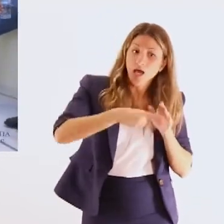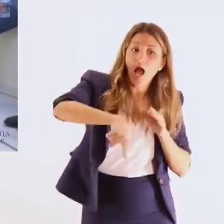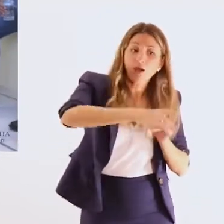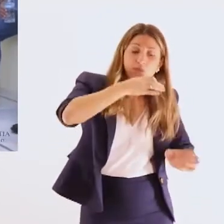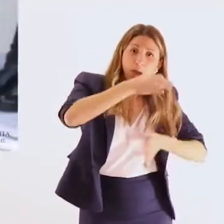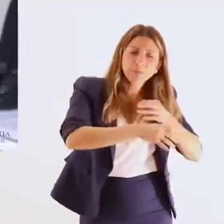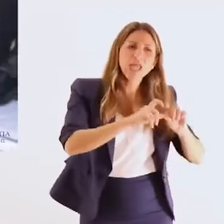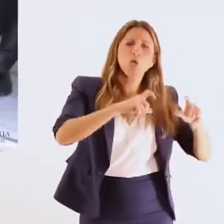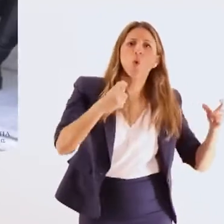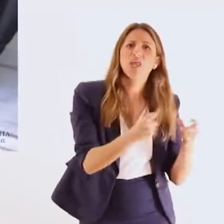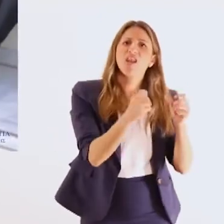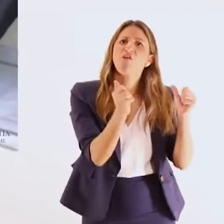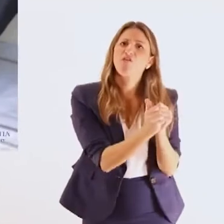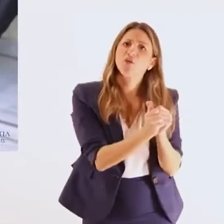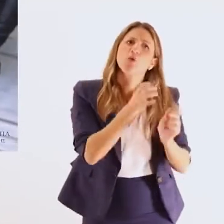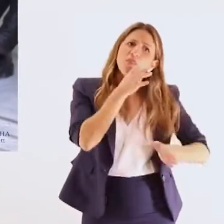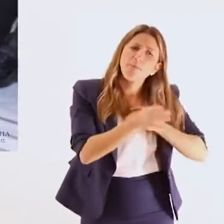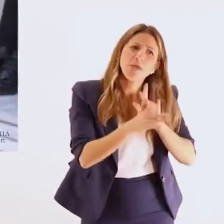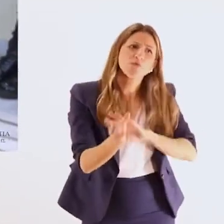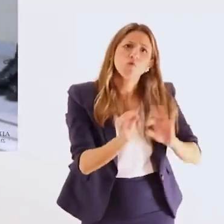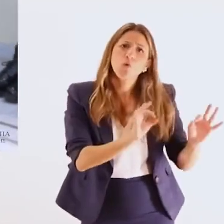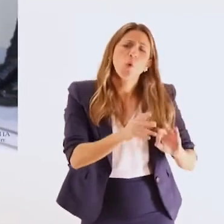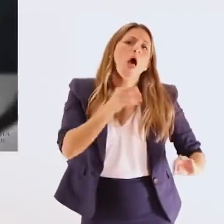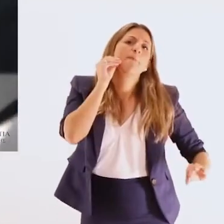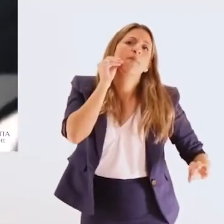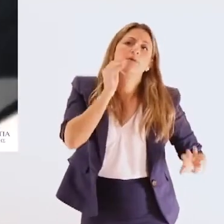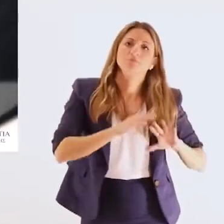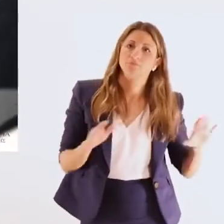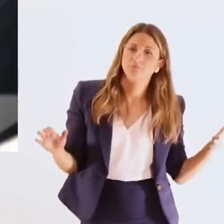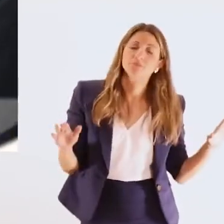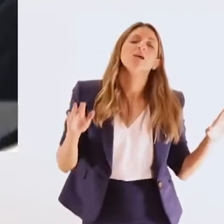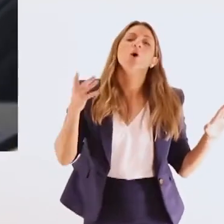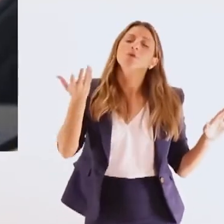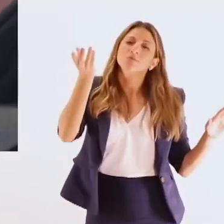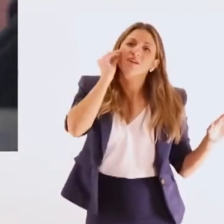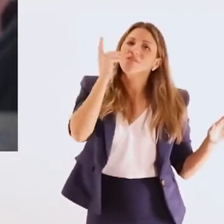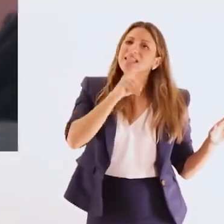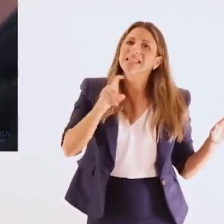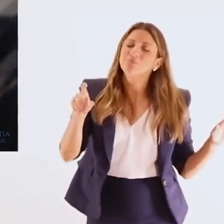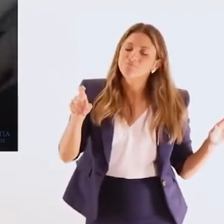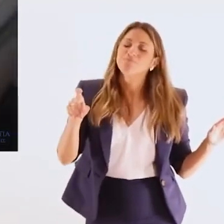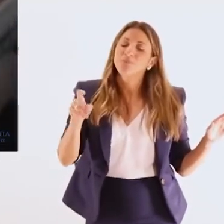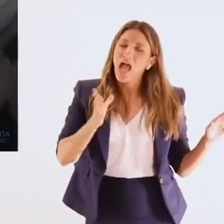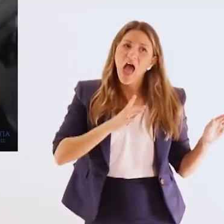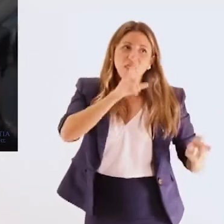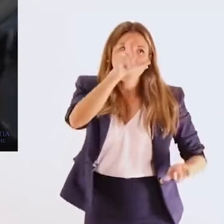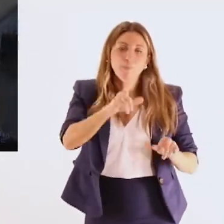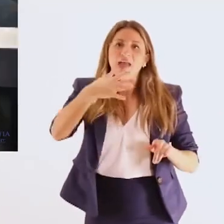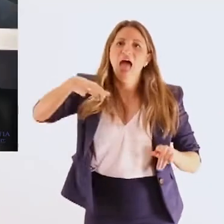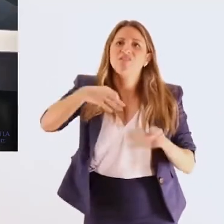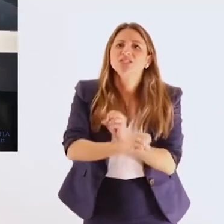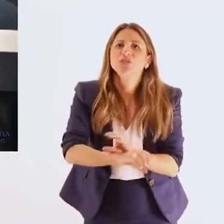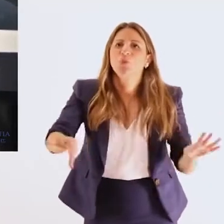που είναι η ευαισθητοποίηση της κοινωνίας η άρση στερεότυπων στην κοινωνία ώστε να μας